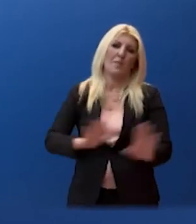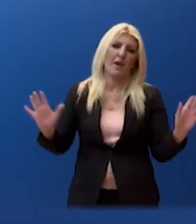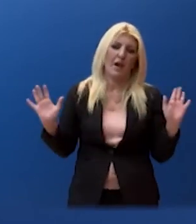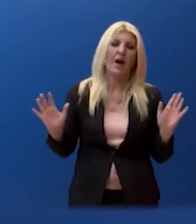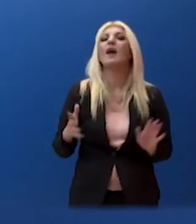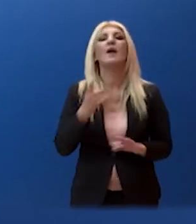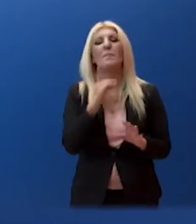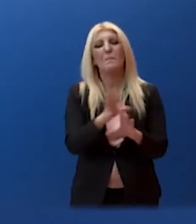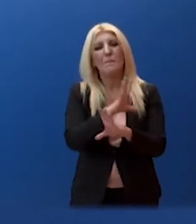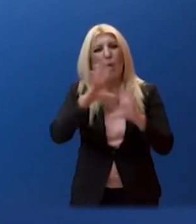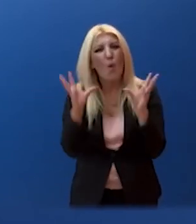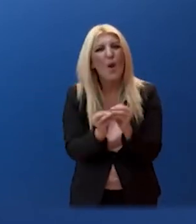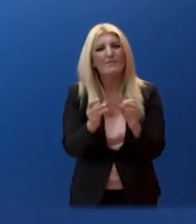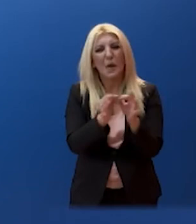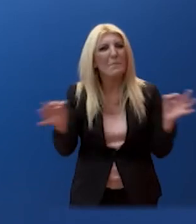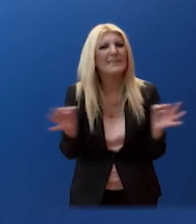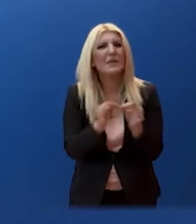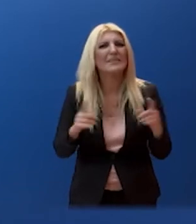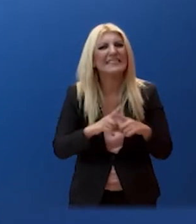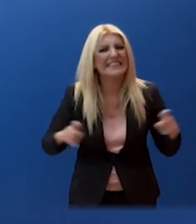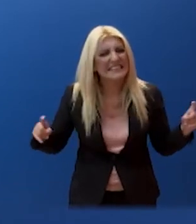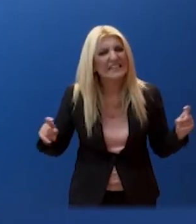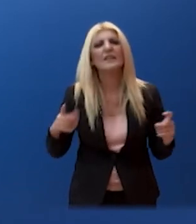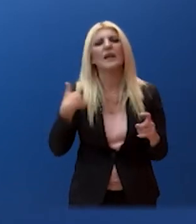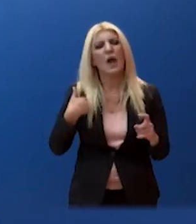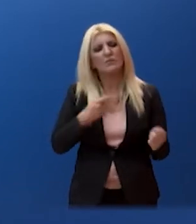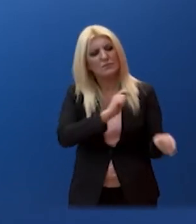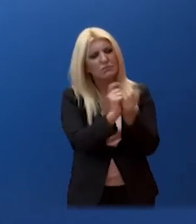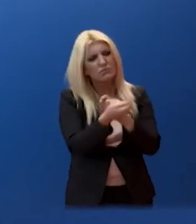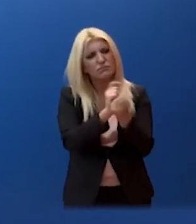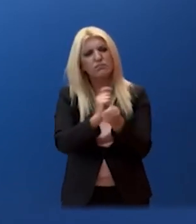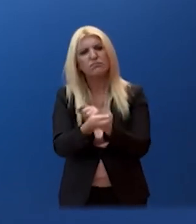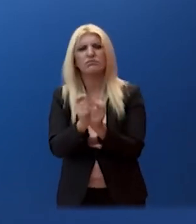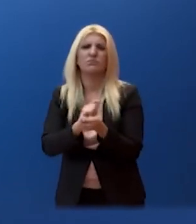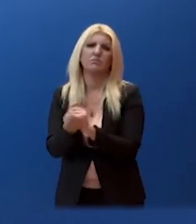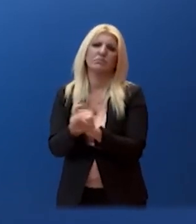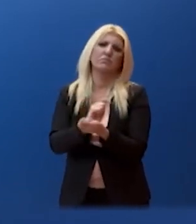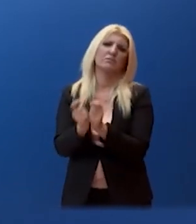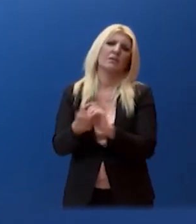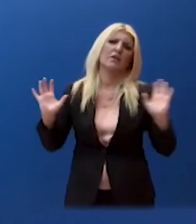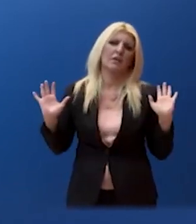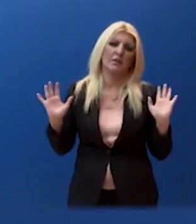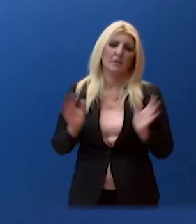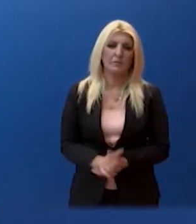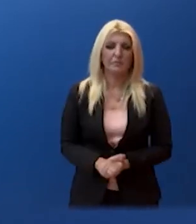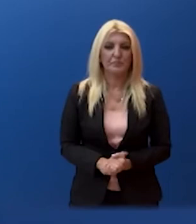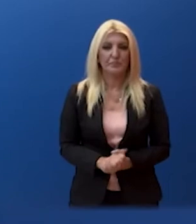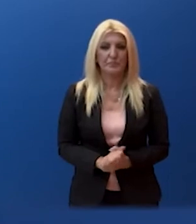και πριν, εμείς προσαρμοζόμαστε σε ένα δυναμικό φαινόμενο. Και παίρνουμε όποιο μέτρο χρειάζεται. Παρακαλώ, κυρία Μπόλλα.